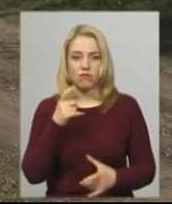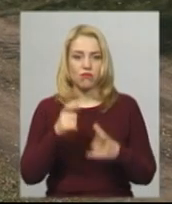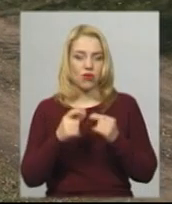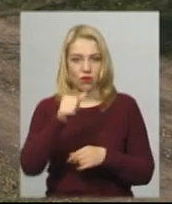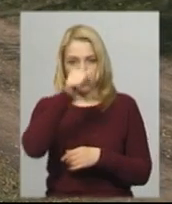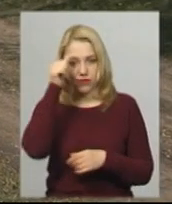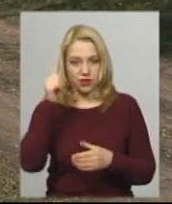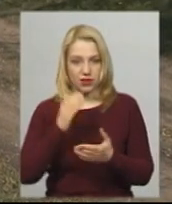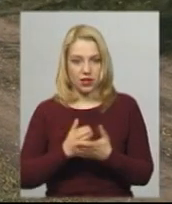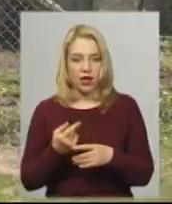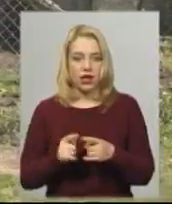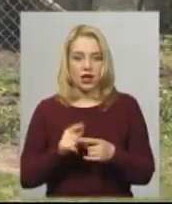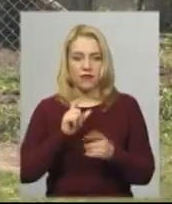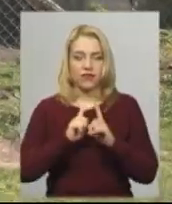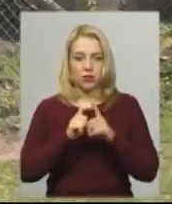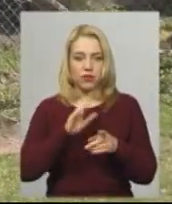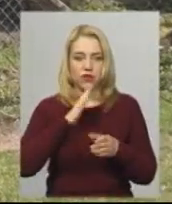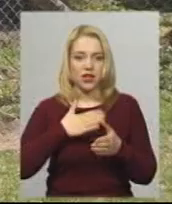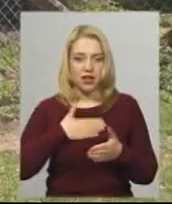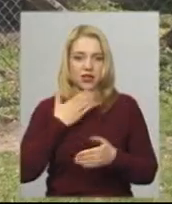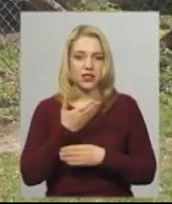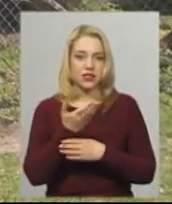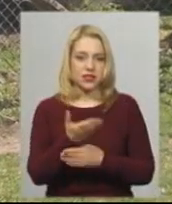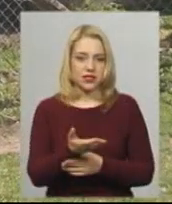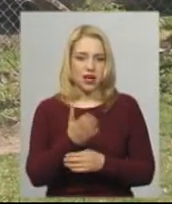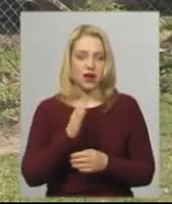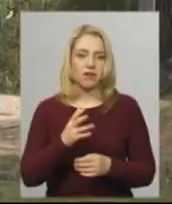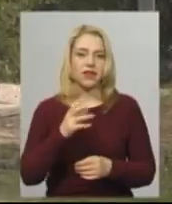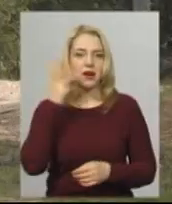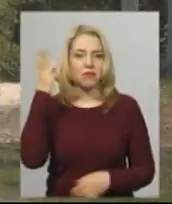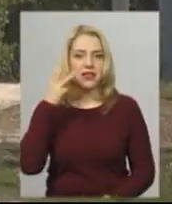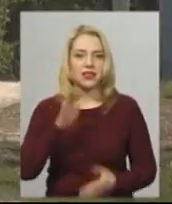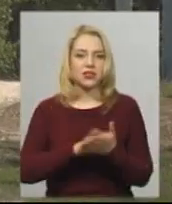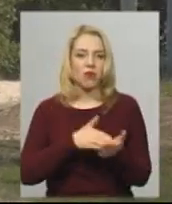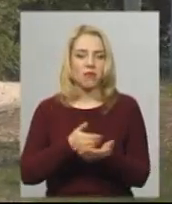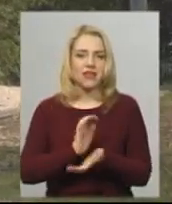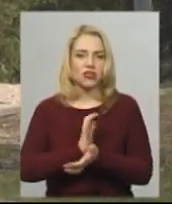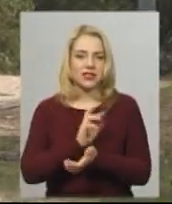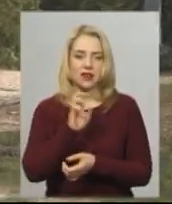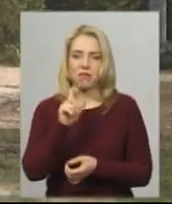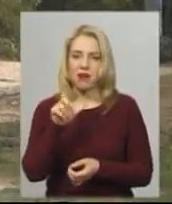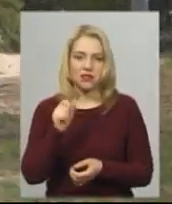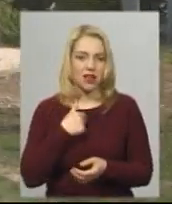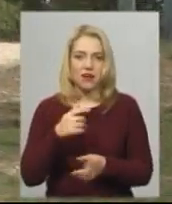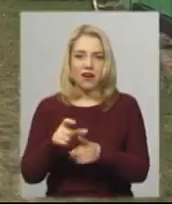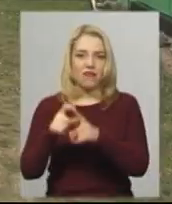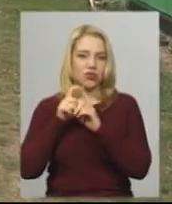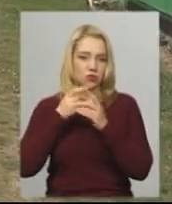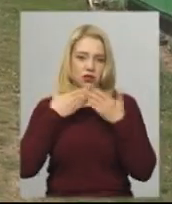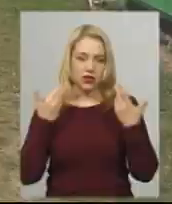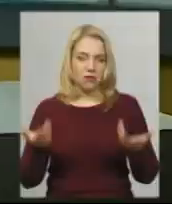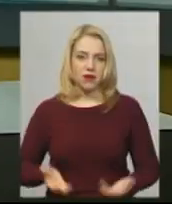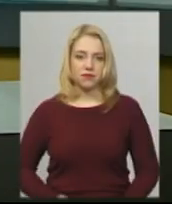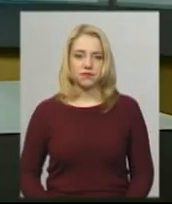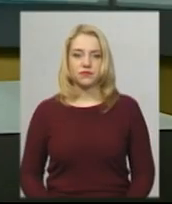Відповіді на наш письмовий запит приватному акціонерному товариству «Хмельницька масосирбаза» Суспільне не отримало. Світлана Поробок, Іван Мовчан. Новини на Суспільному. Хмельниччина.